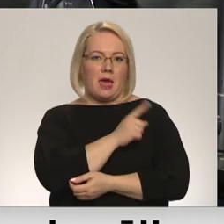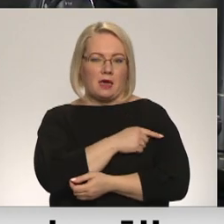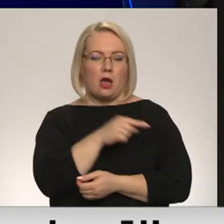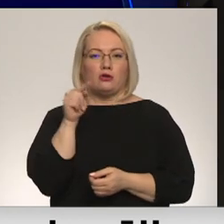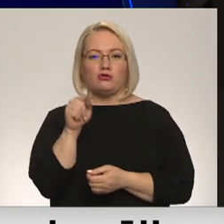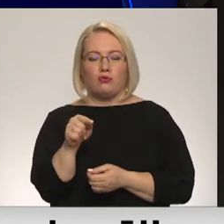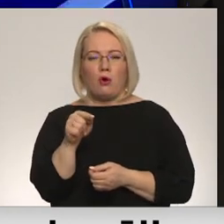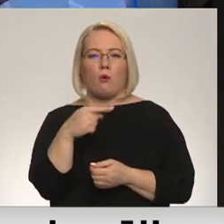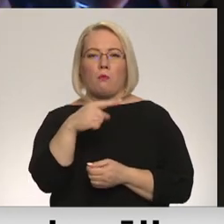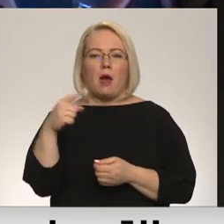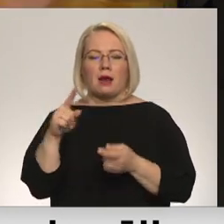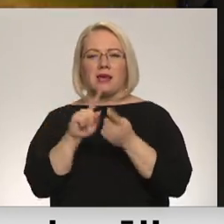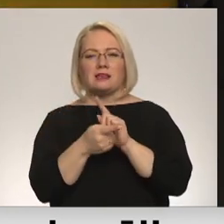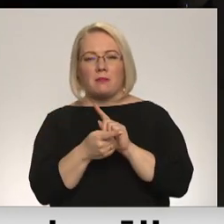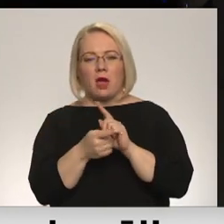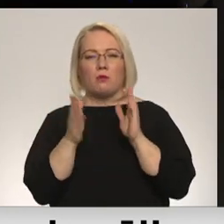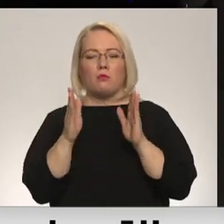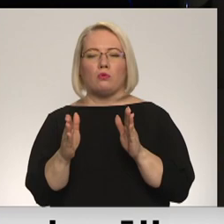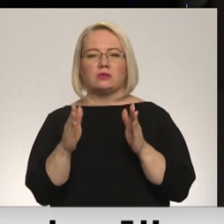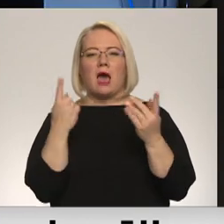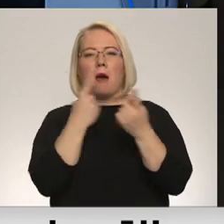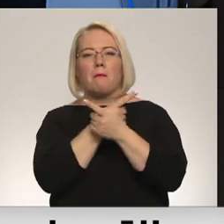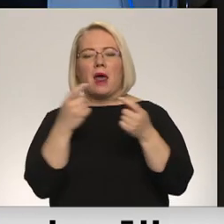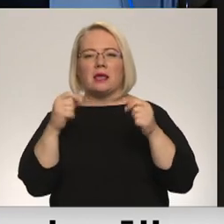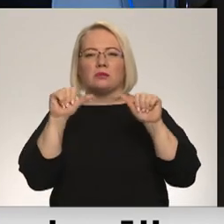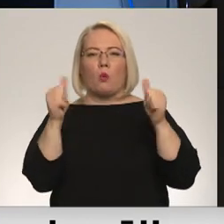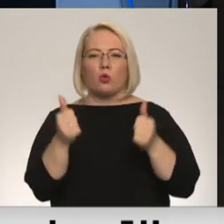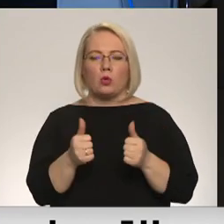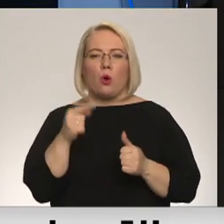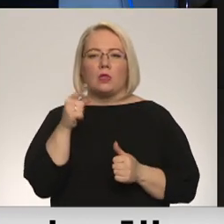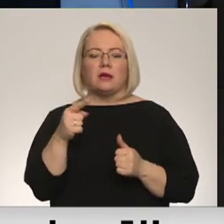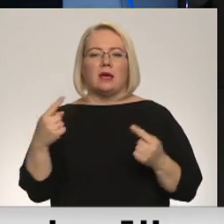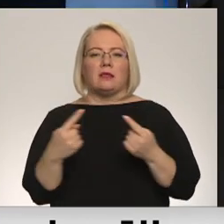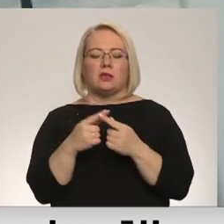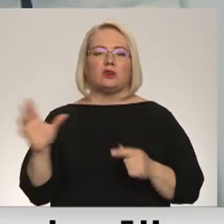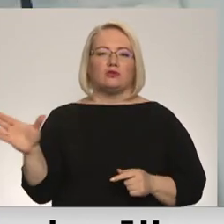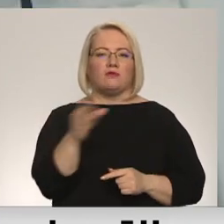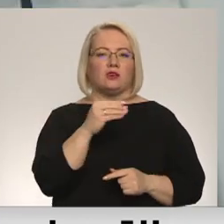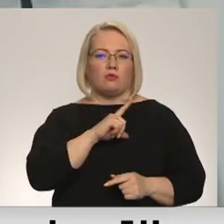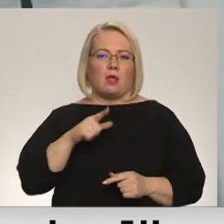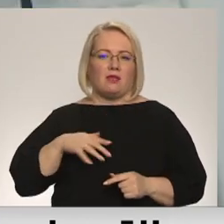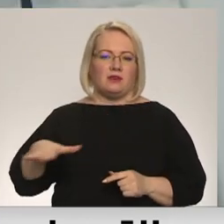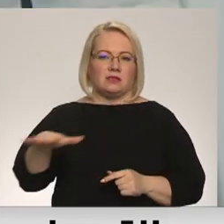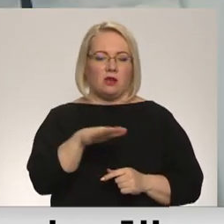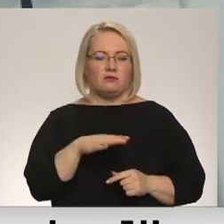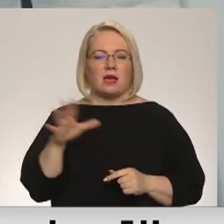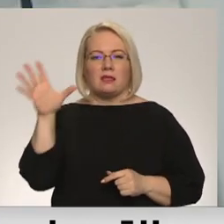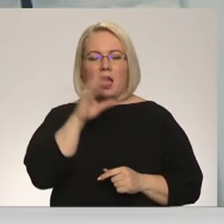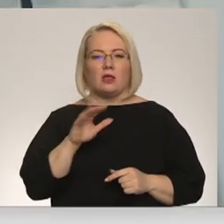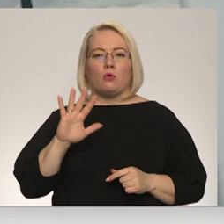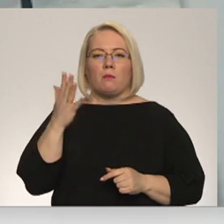izmaiņu ieviešana prasīs apjomīgas apraidstīkla modulācijas, kas skars visu Latvijas teritoriju. Naktī no 5. sastu